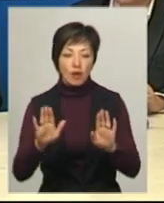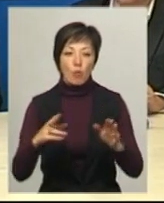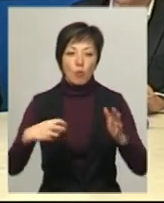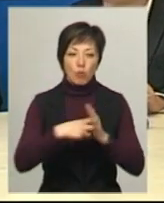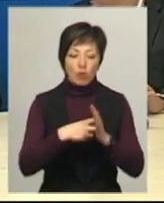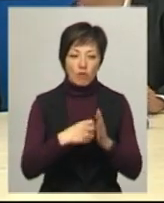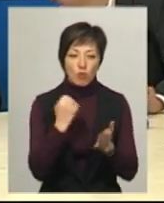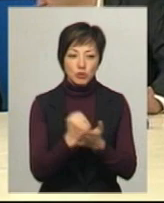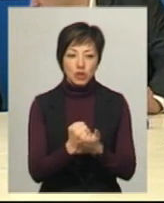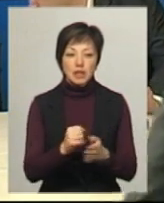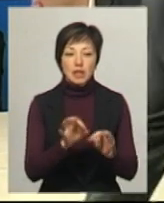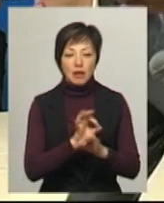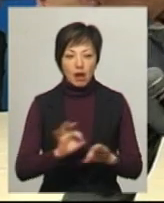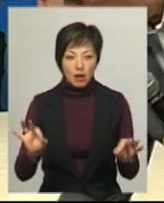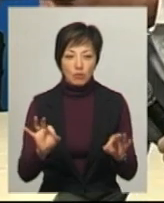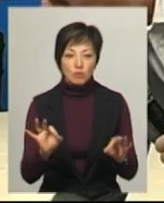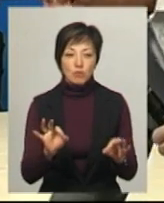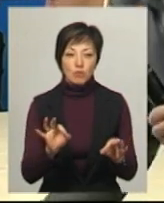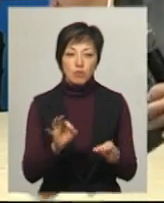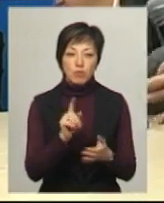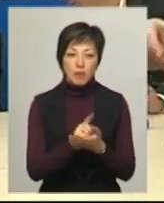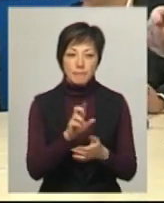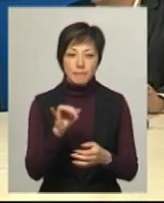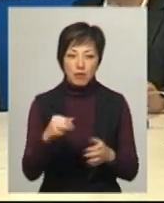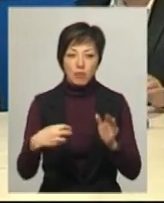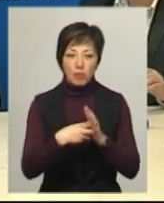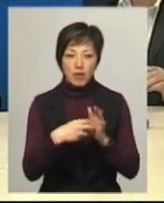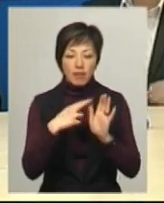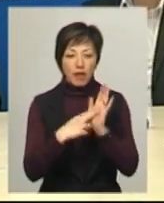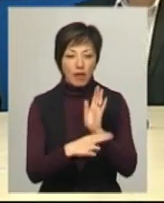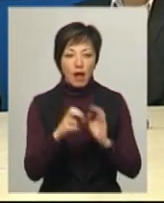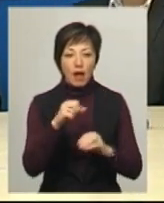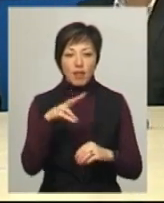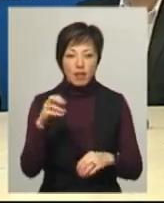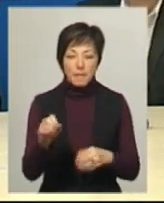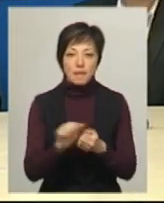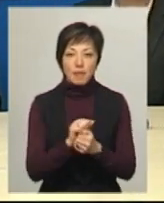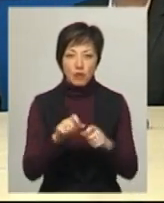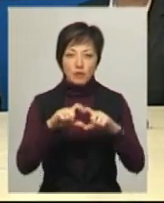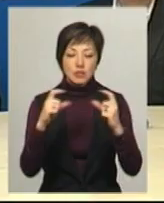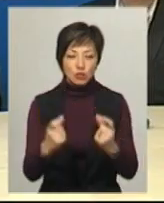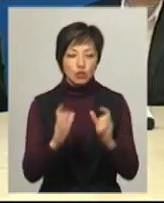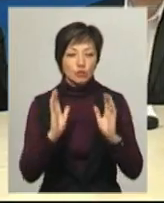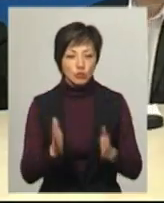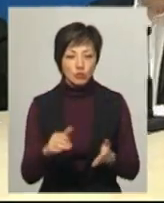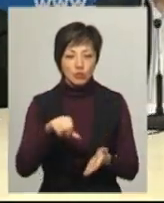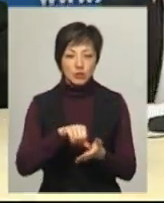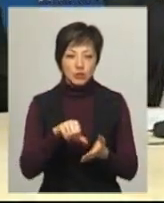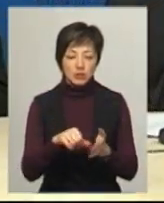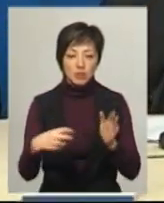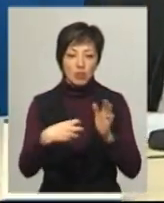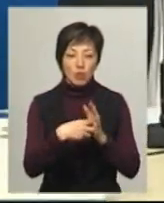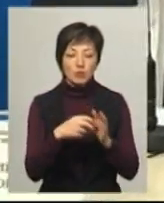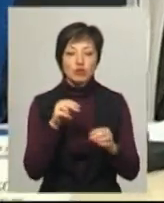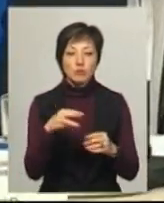Ідеально вони були опломбовані пломбами-наклейками, але паперові стрічки теж будуть присутні. Пломба-наклейка чим